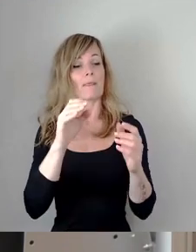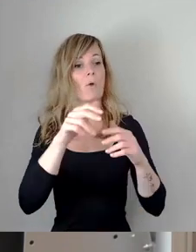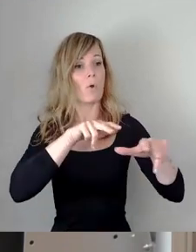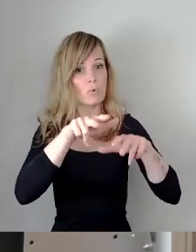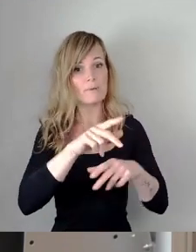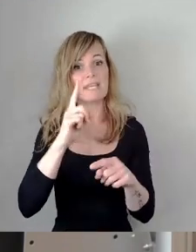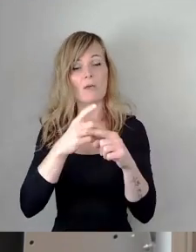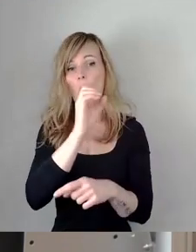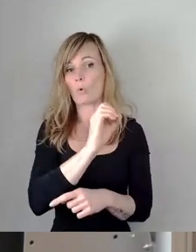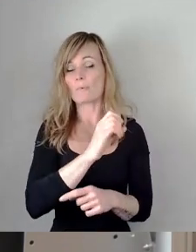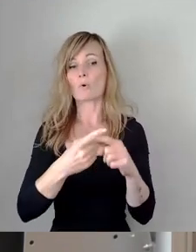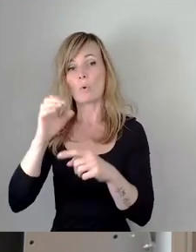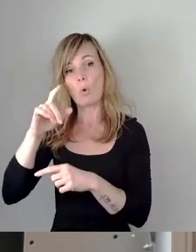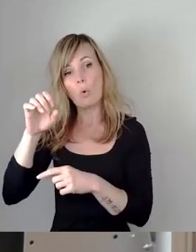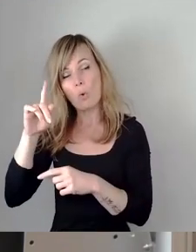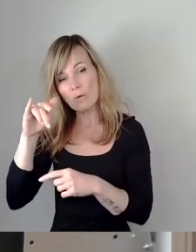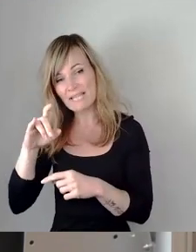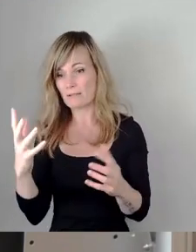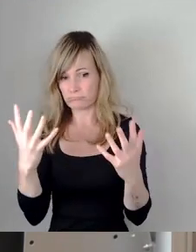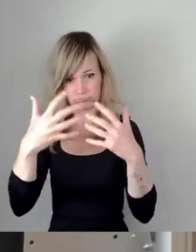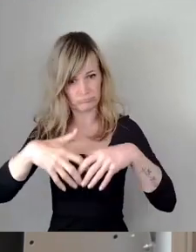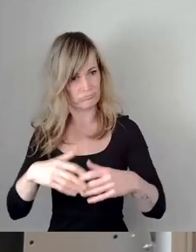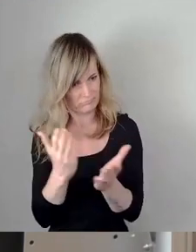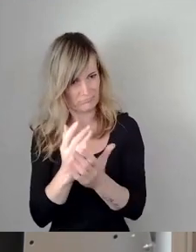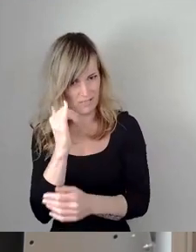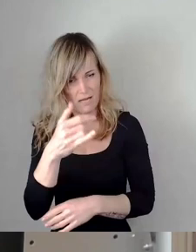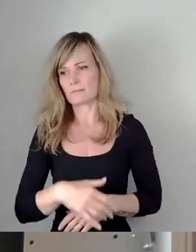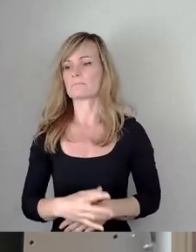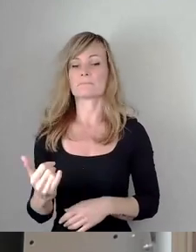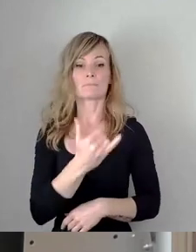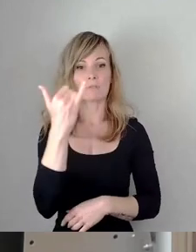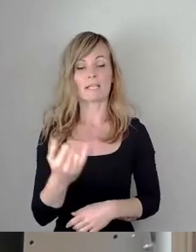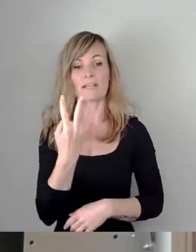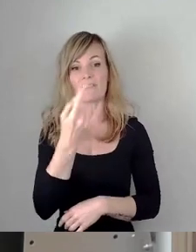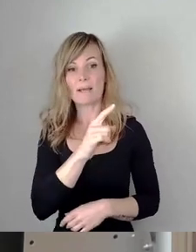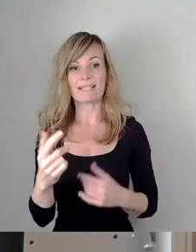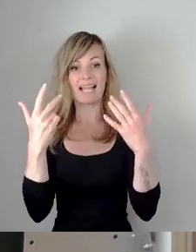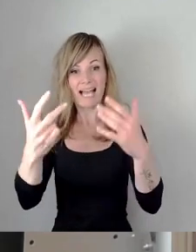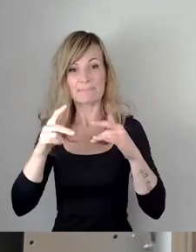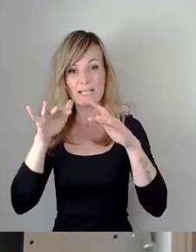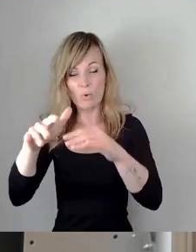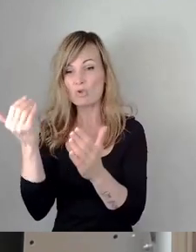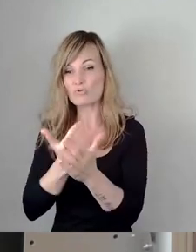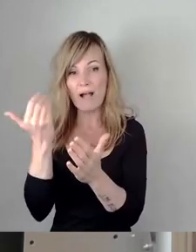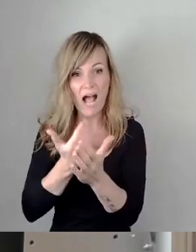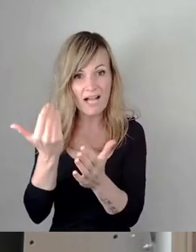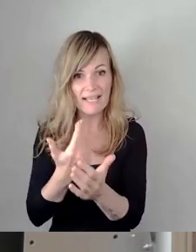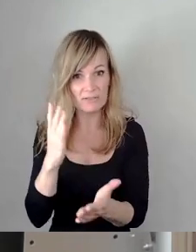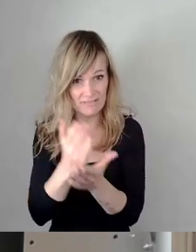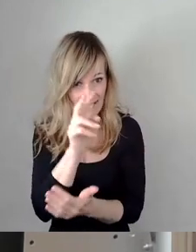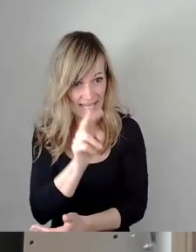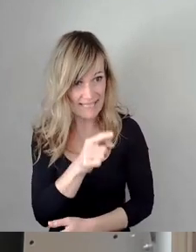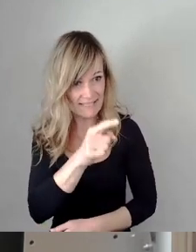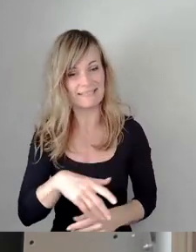gelesen. Es geht darum, dass wir jährlich vier bis acht Millionen einsparen. Vier bis acht Millionen Euro einsparen. Das